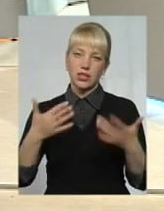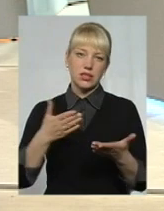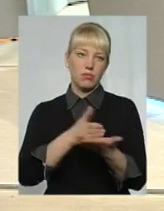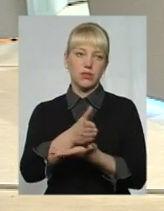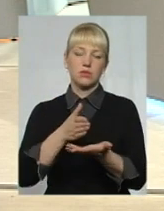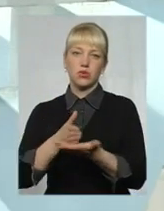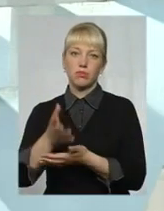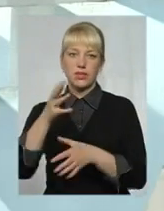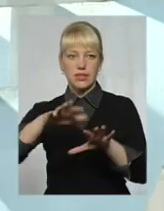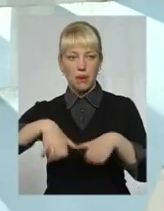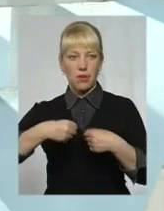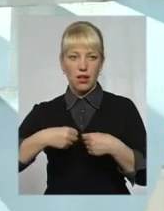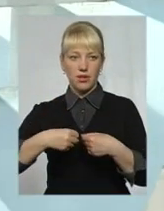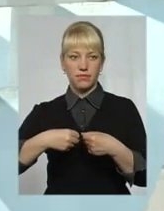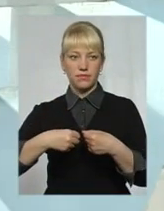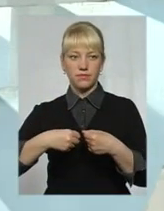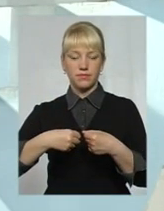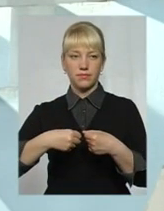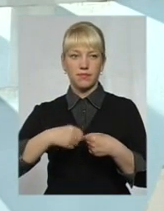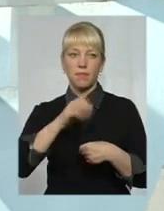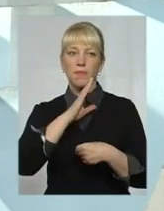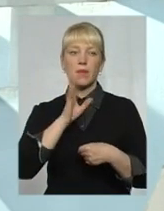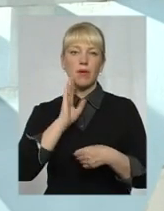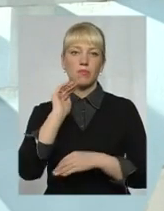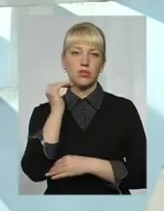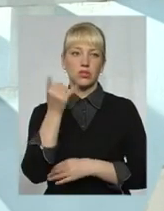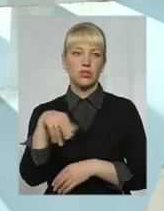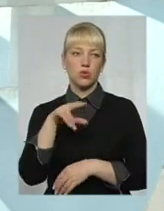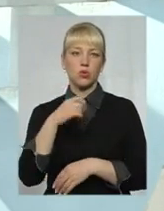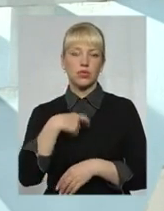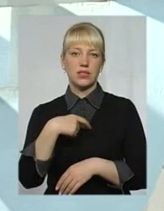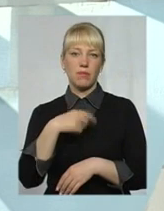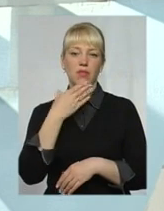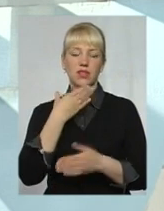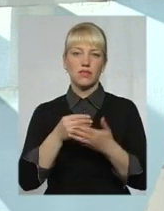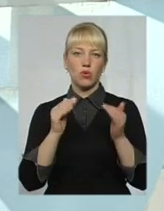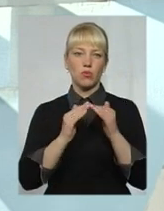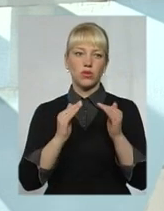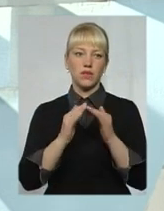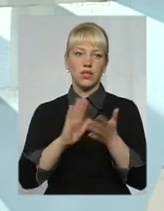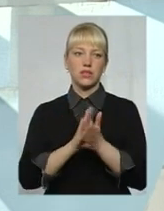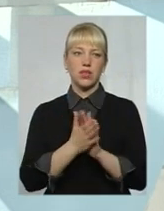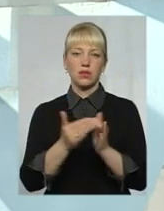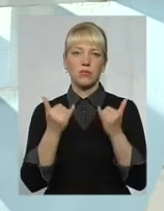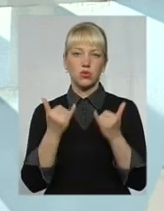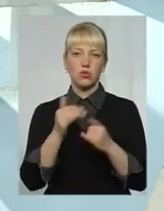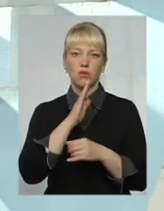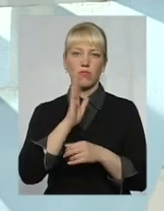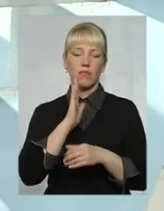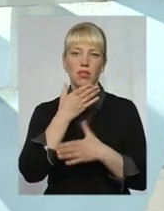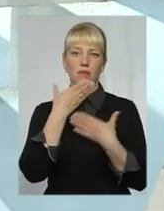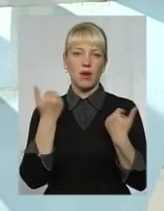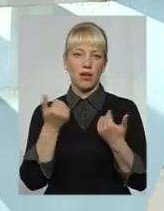забрали маму з дитиною до себе на своє подвір'я. Станом на сьогодні у мами